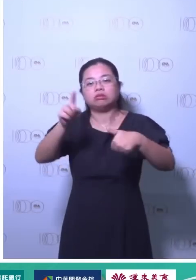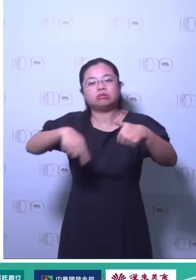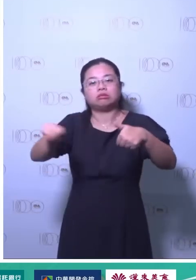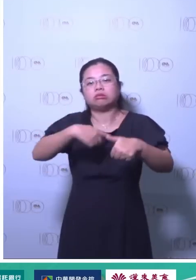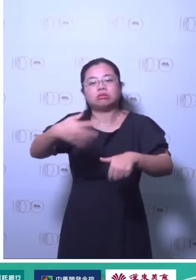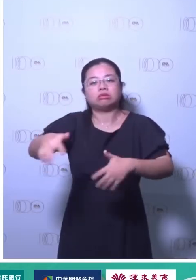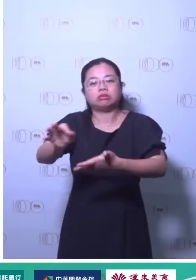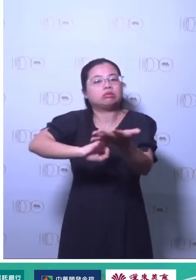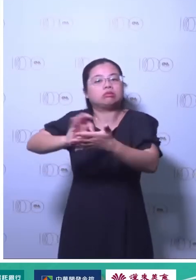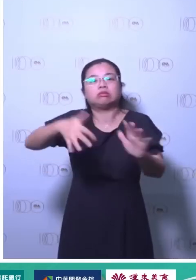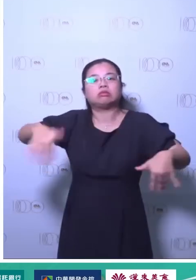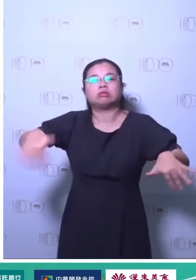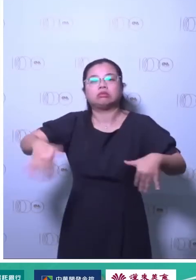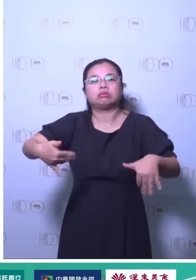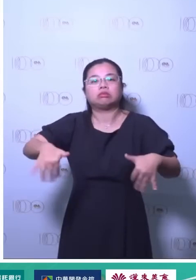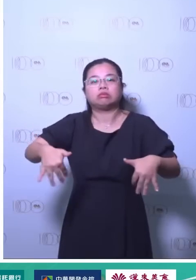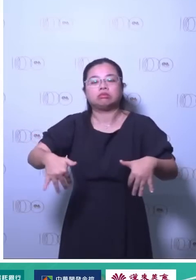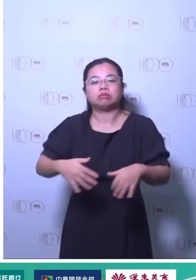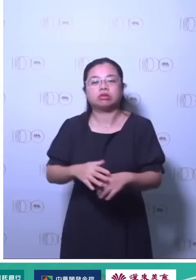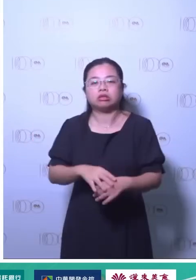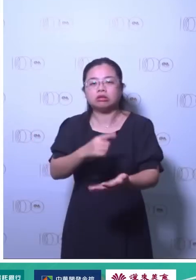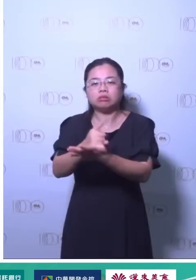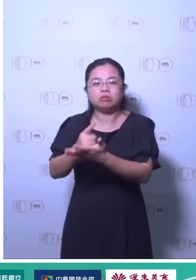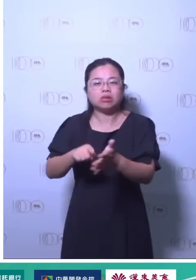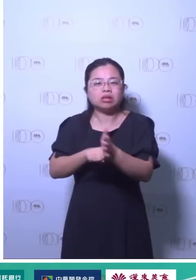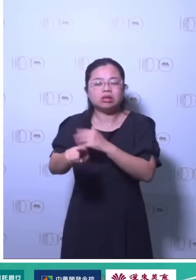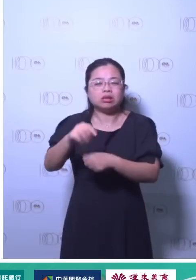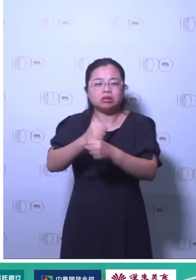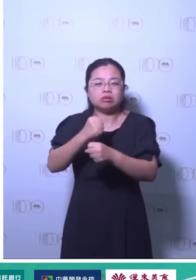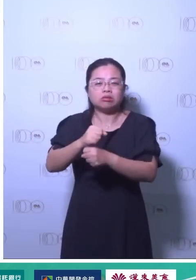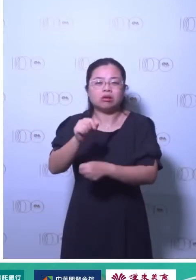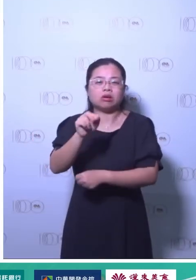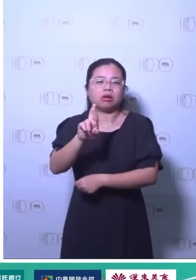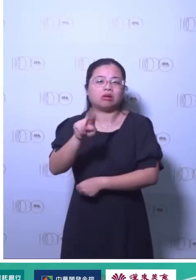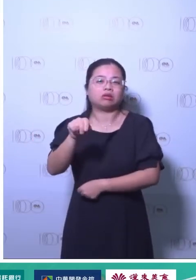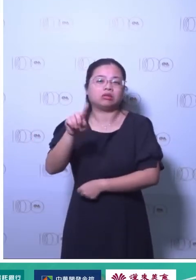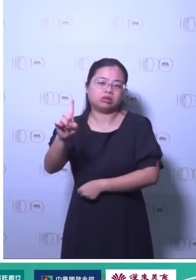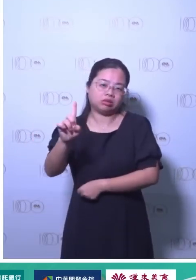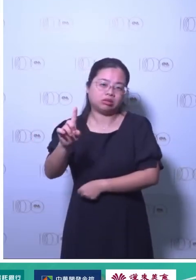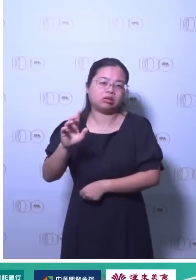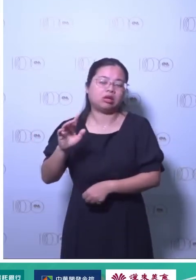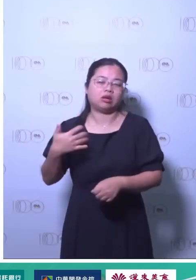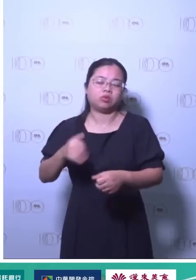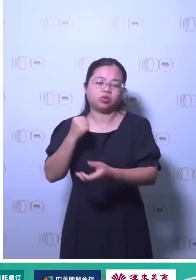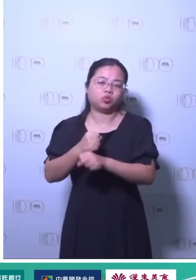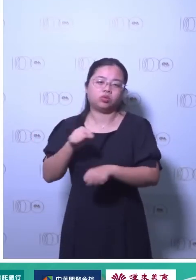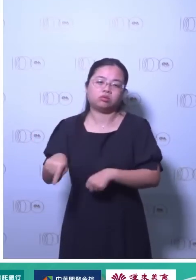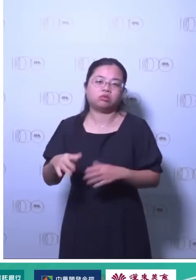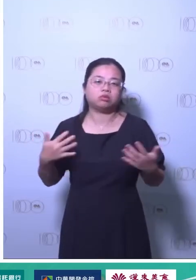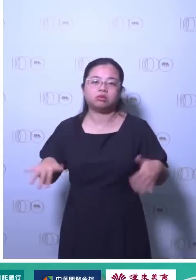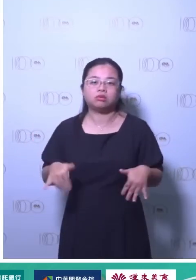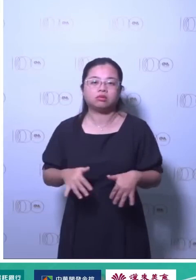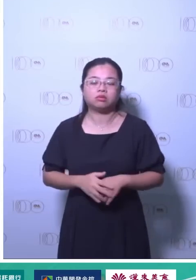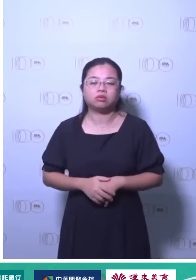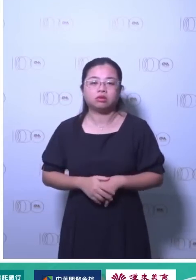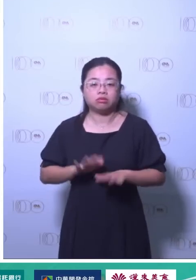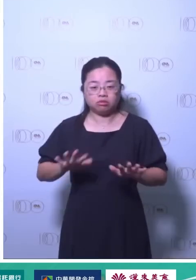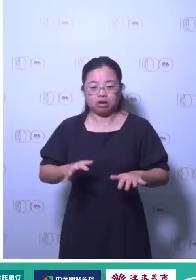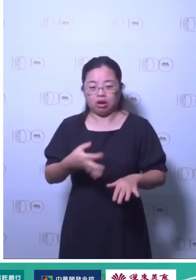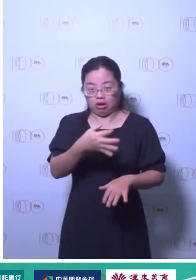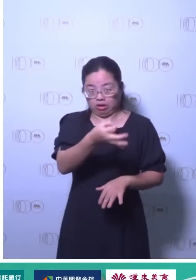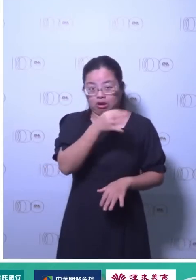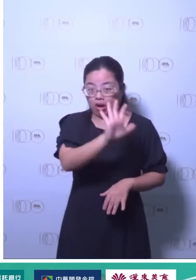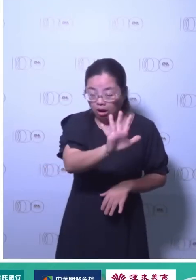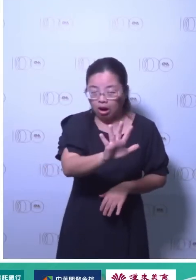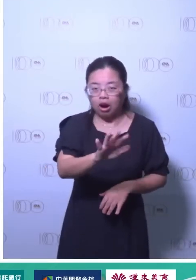为止我们也只能讲这个我们现在的不好消息是说负碳技术特别是人做出来的负碳技术还没有商业化